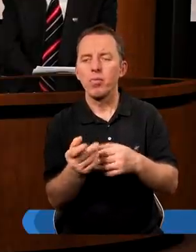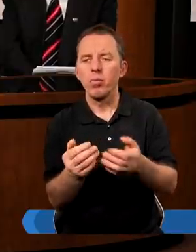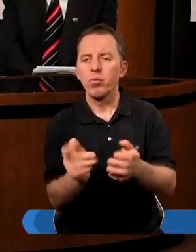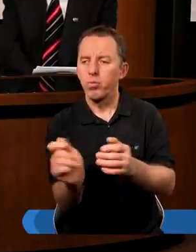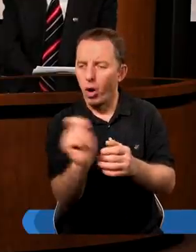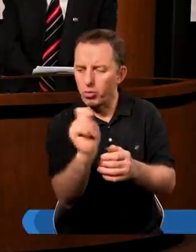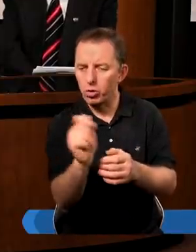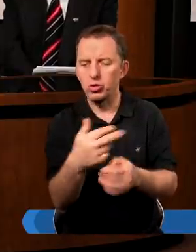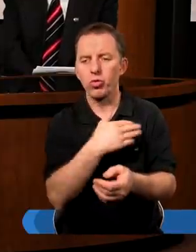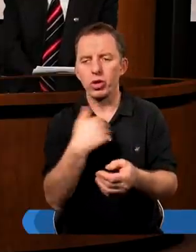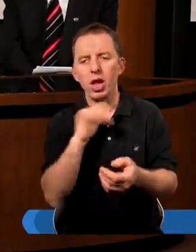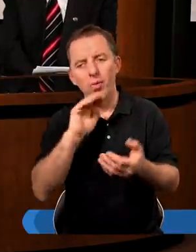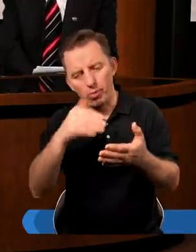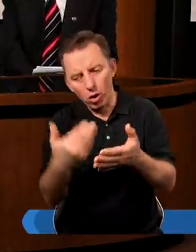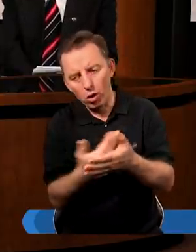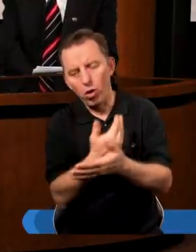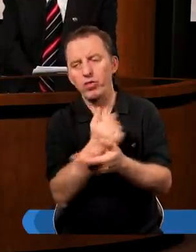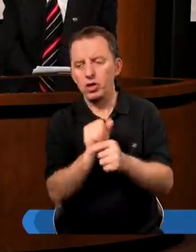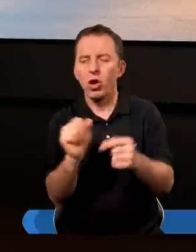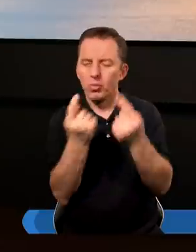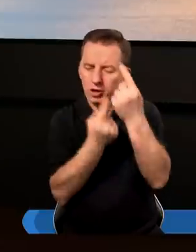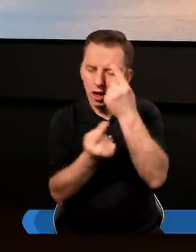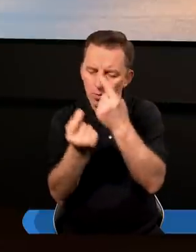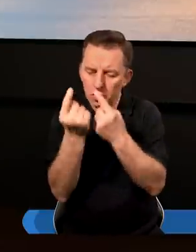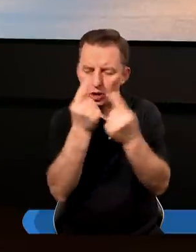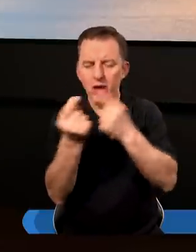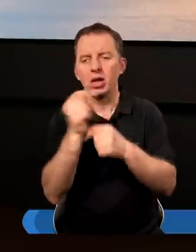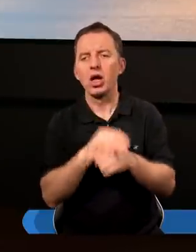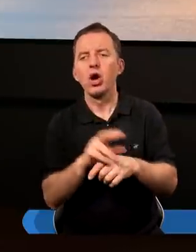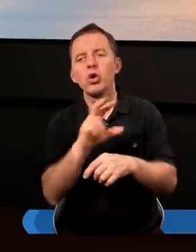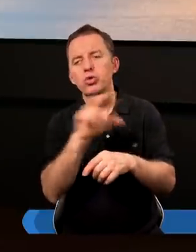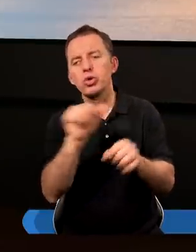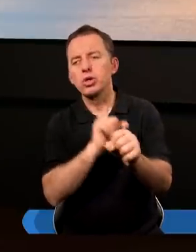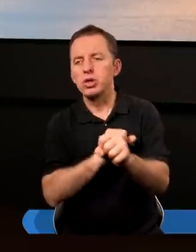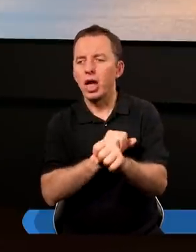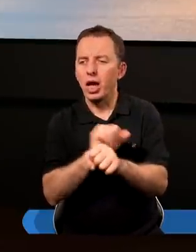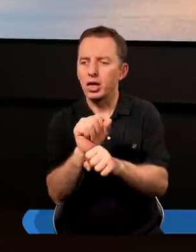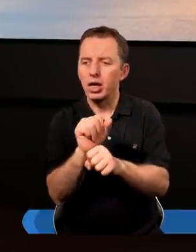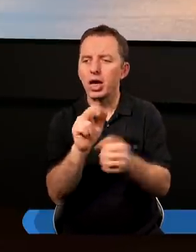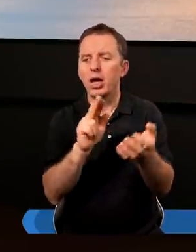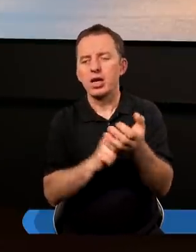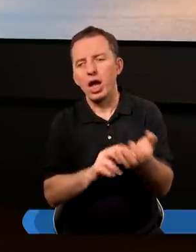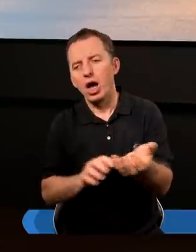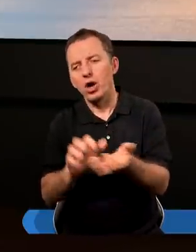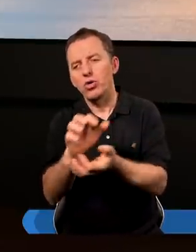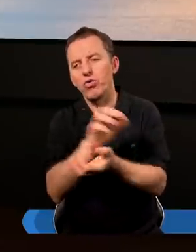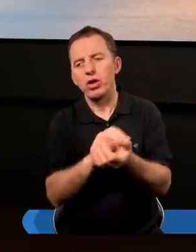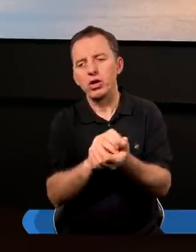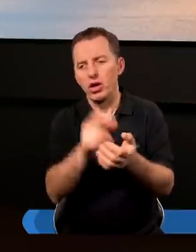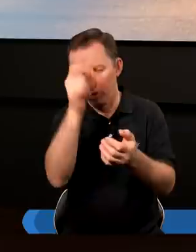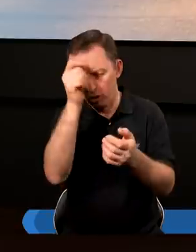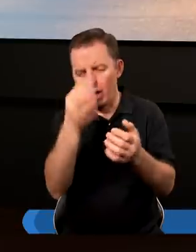przywołało ponownie chwilę refleksji. Czy jest na świecie człowiek